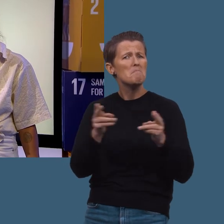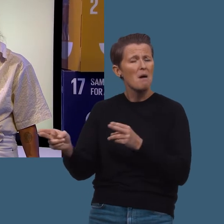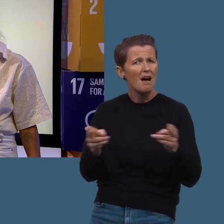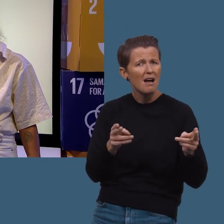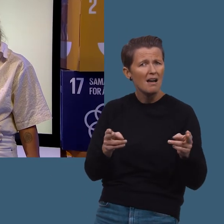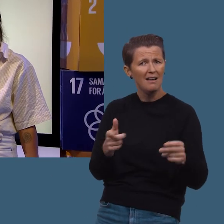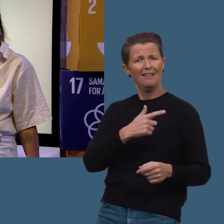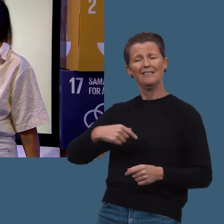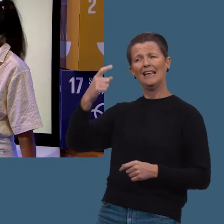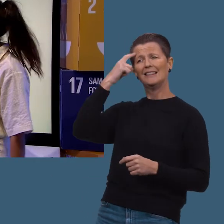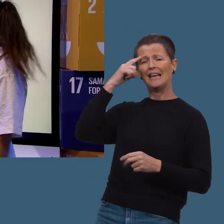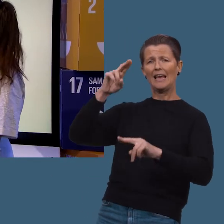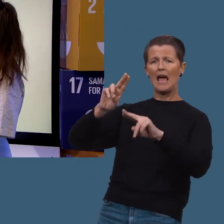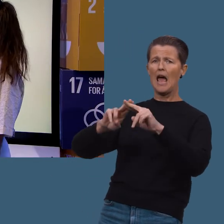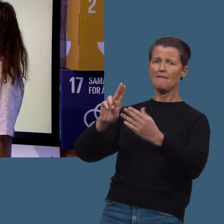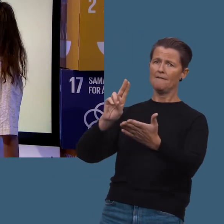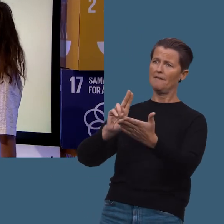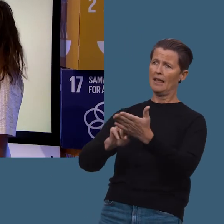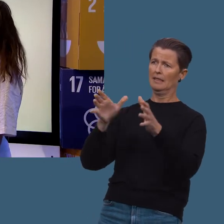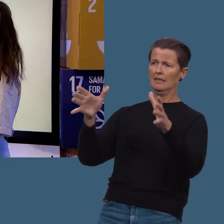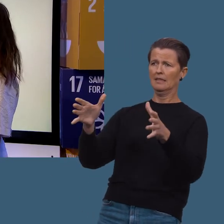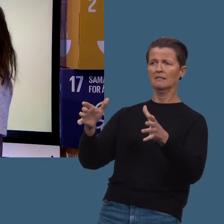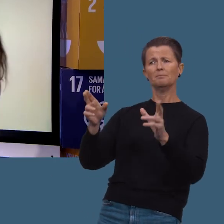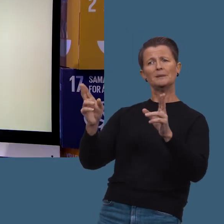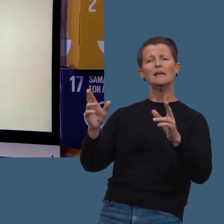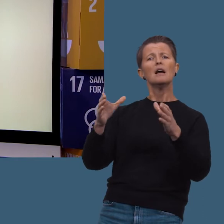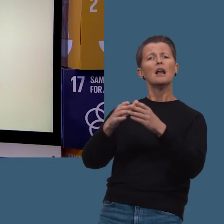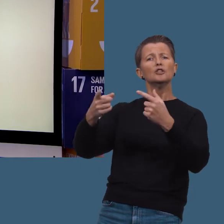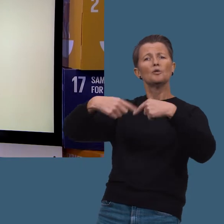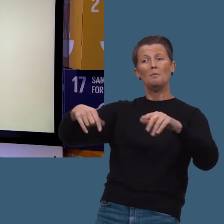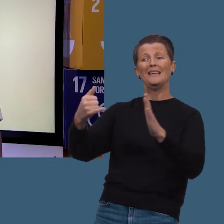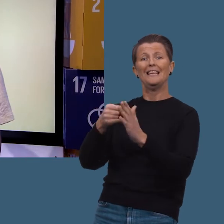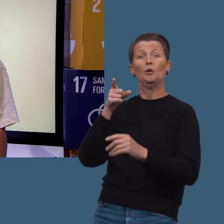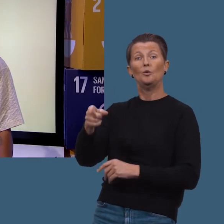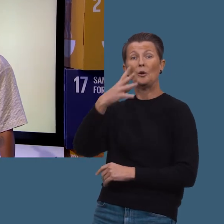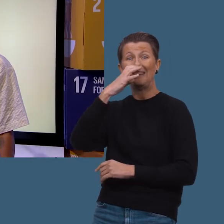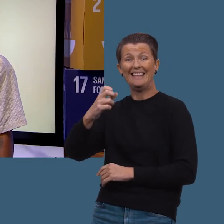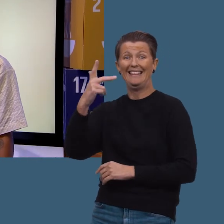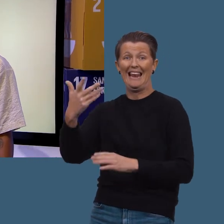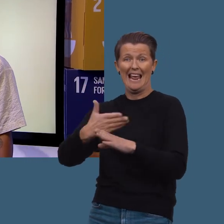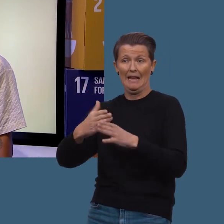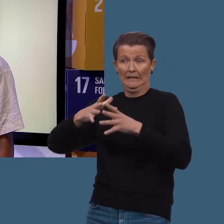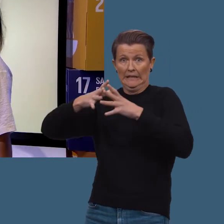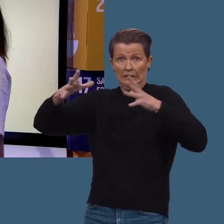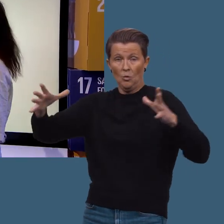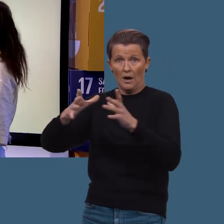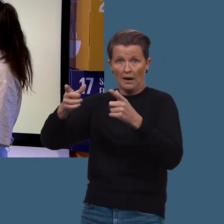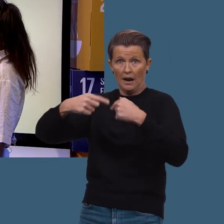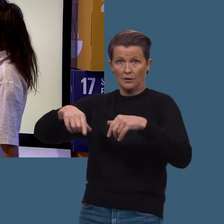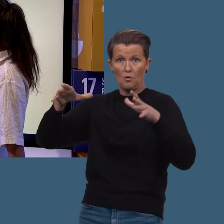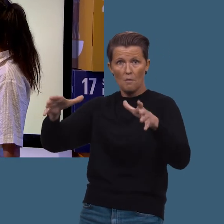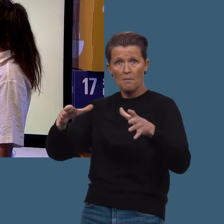også. At vi kan jo tenke på FN som på en måte et klasserom med 193 elever i et ekstremt stort klasserom.